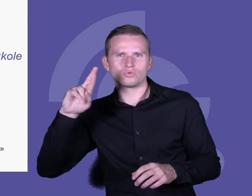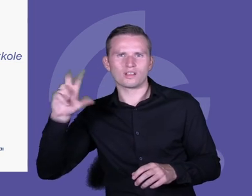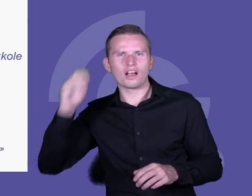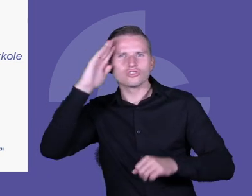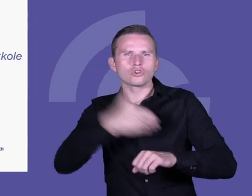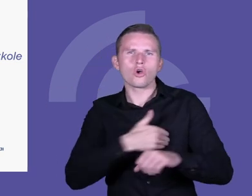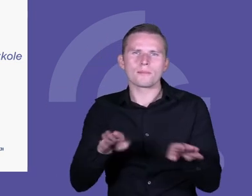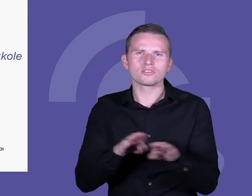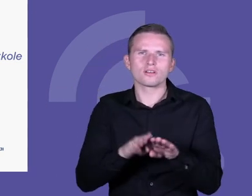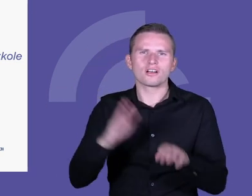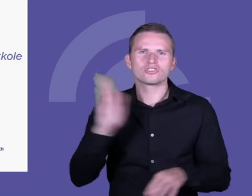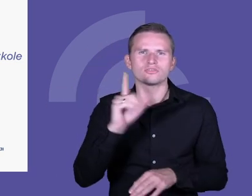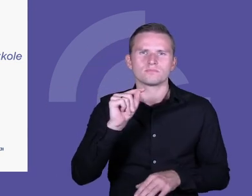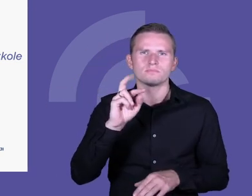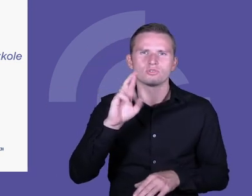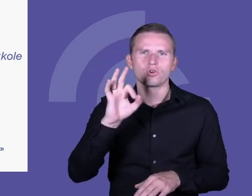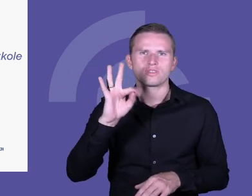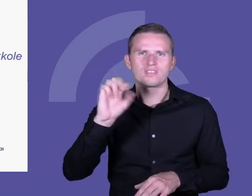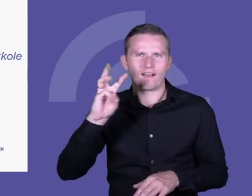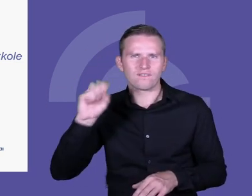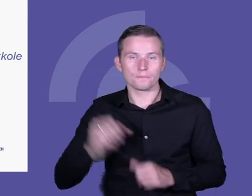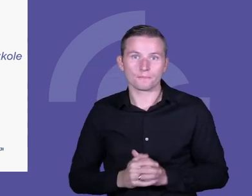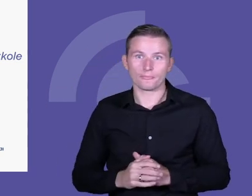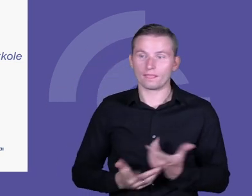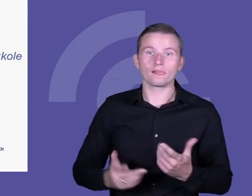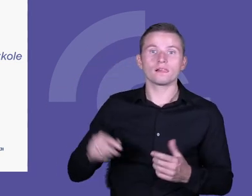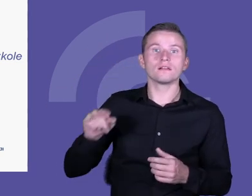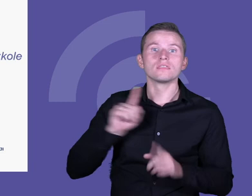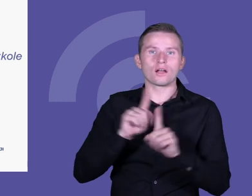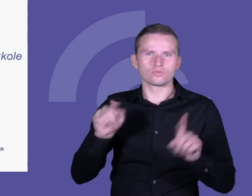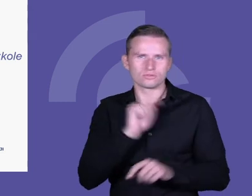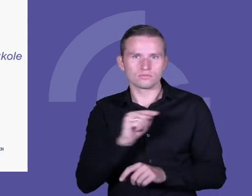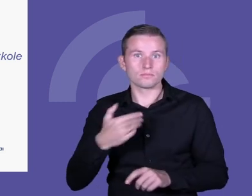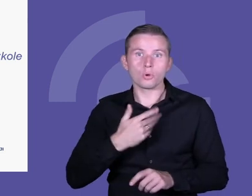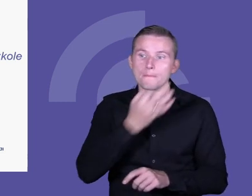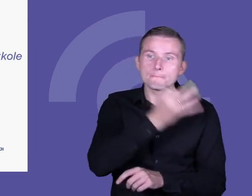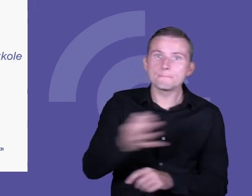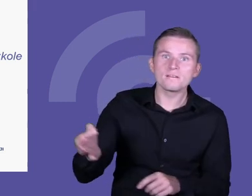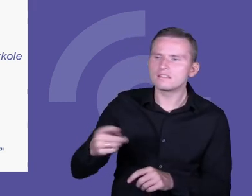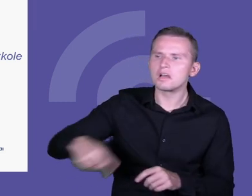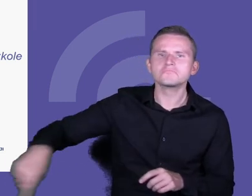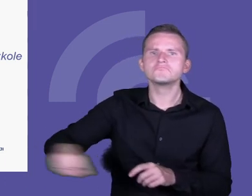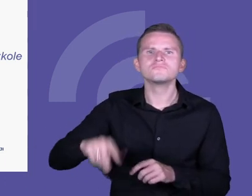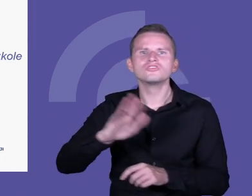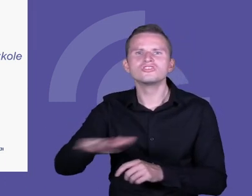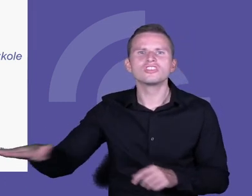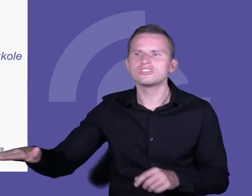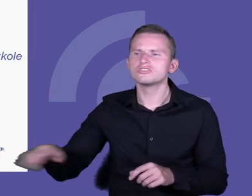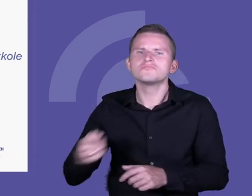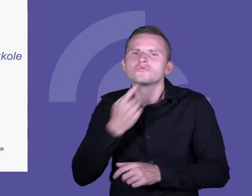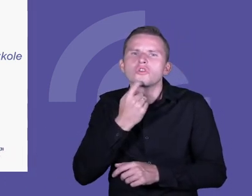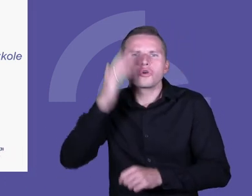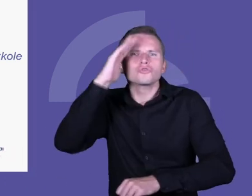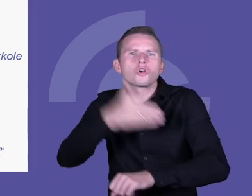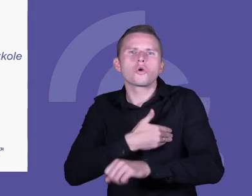Szprotawie, kiedy zadała dzieciakom pytania, czym dla nich jest szkoła dla innowatora. Nie będę tego czytać, jeśli,